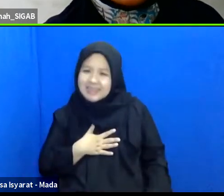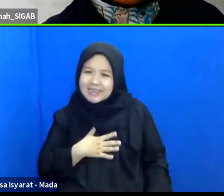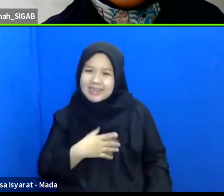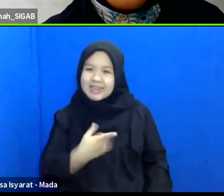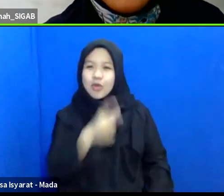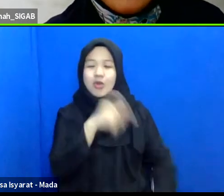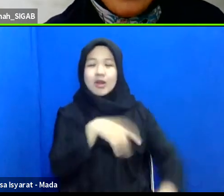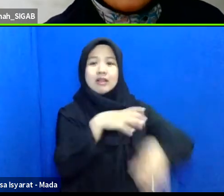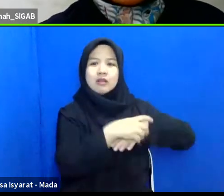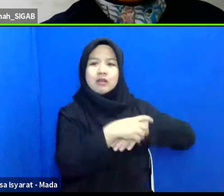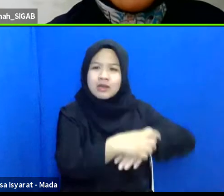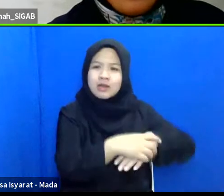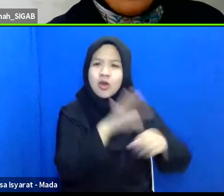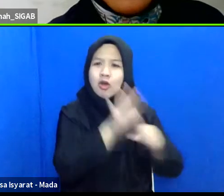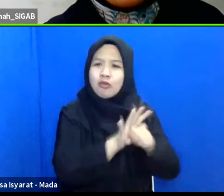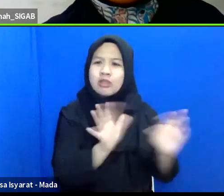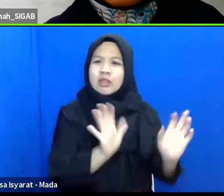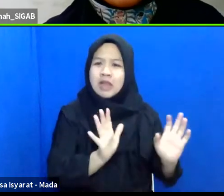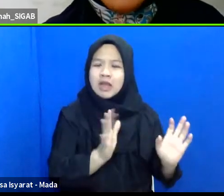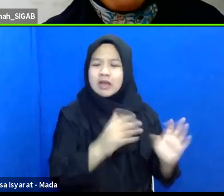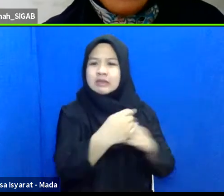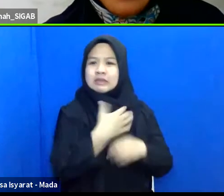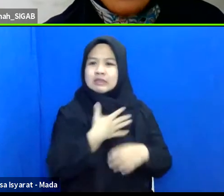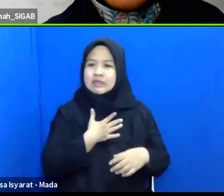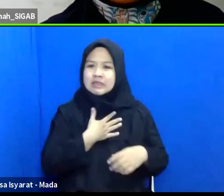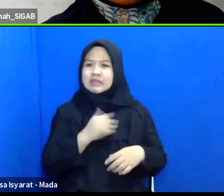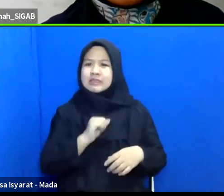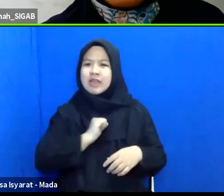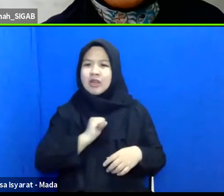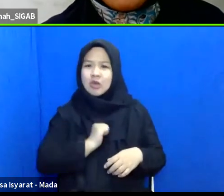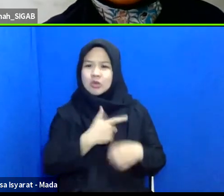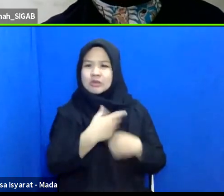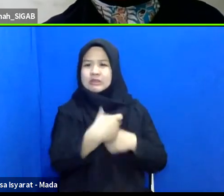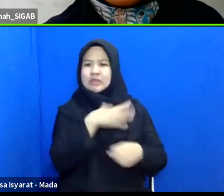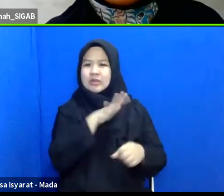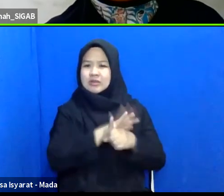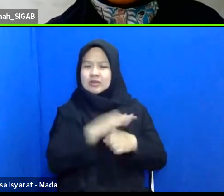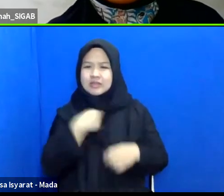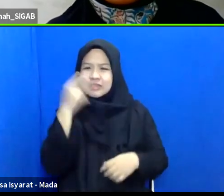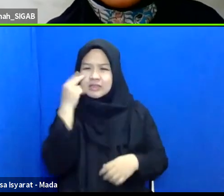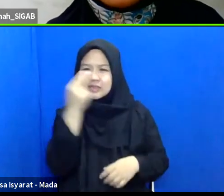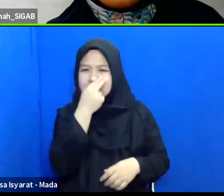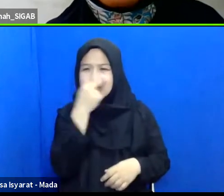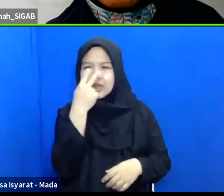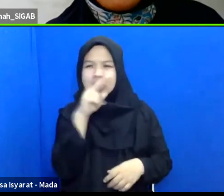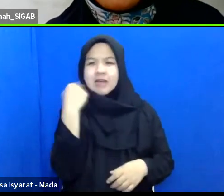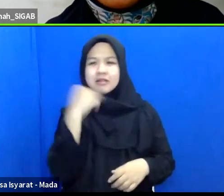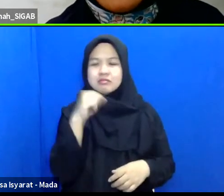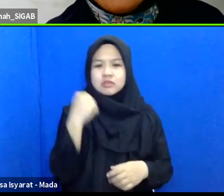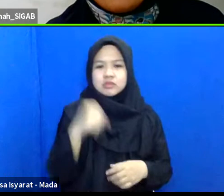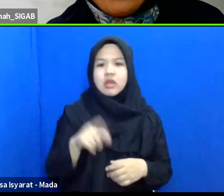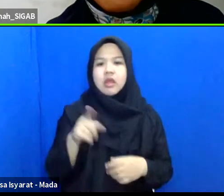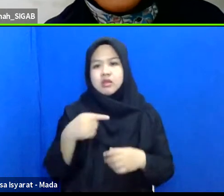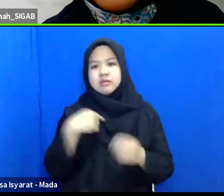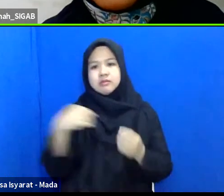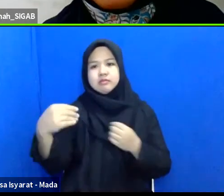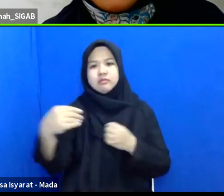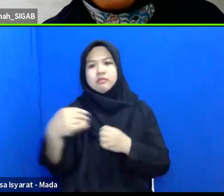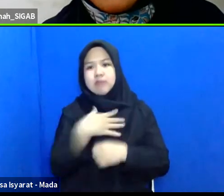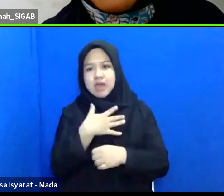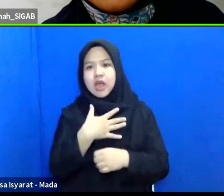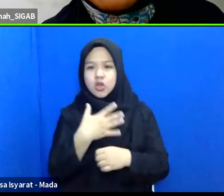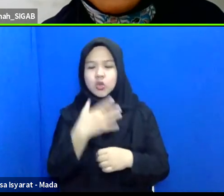menggandeng ini kena covid enggak saya seperti apa kemudian enggak melihat ini sangat-sangat sekali mempengaruhi adanya